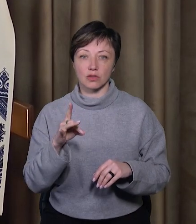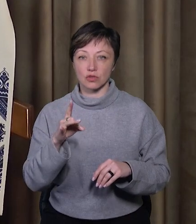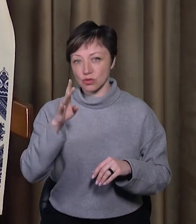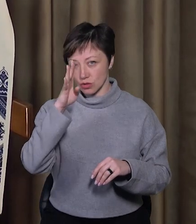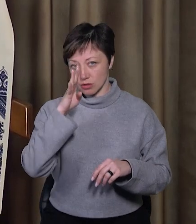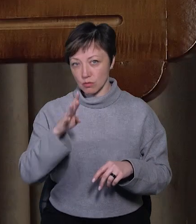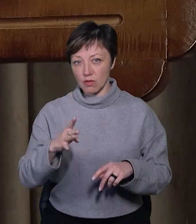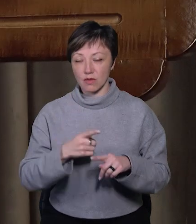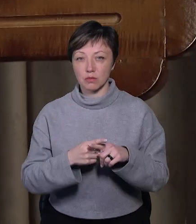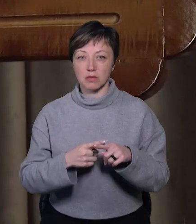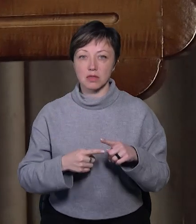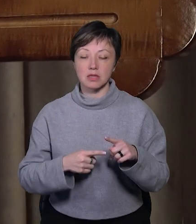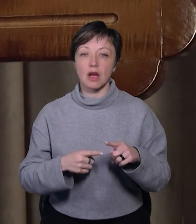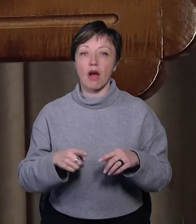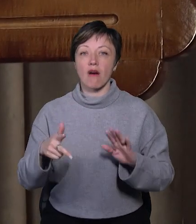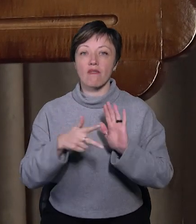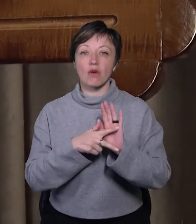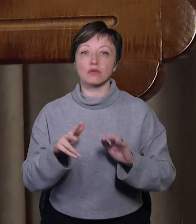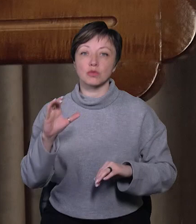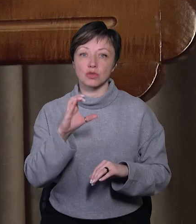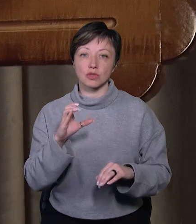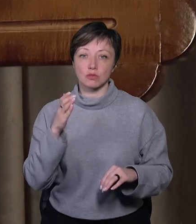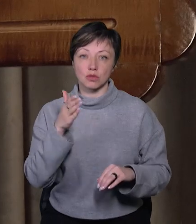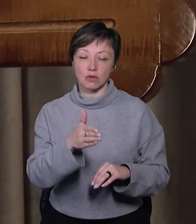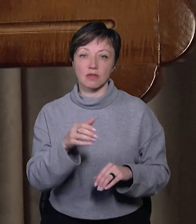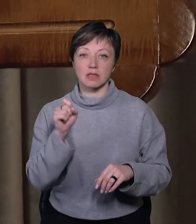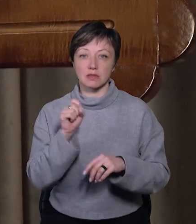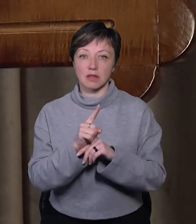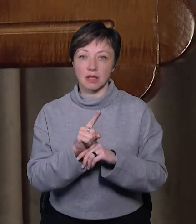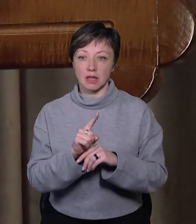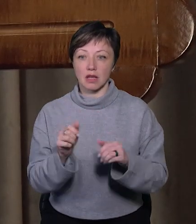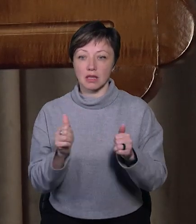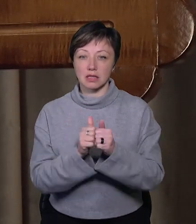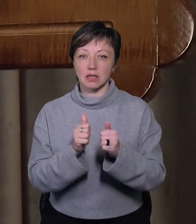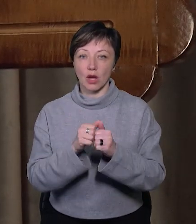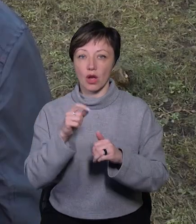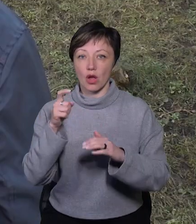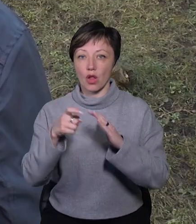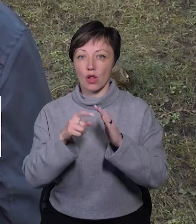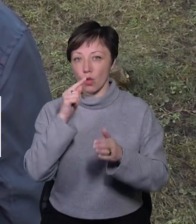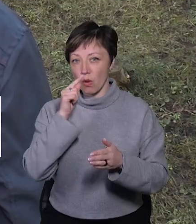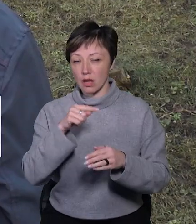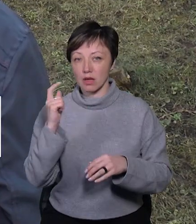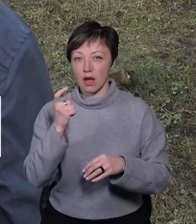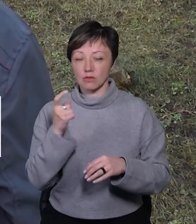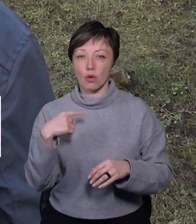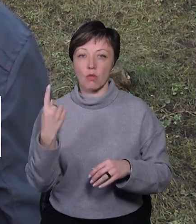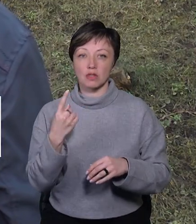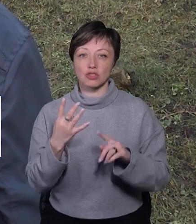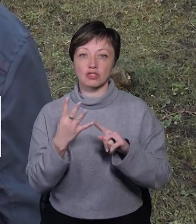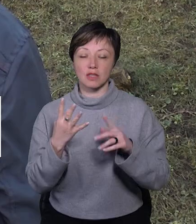,5 місяці. 8 січня пішов на завдання на стики Луганської Харківської області. На цей четвертий день